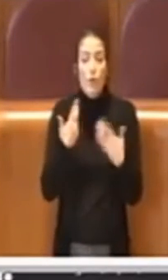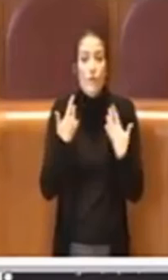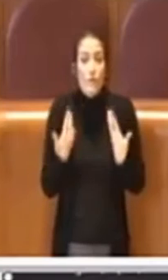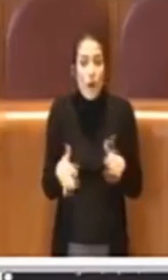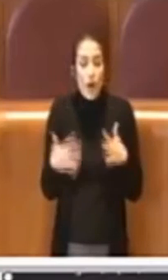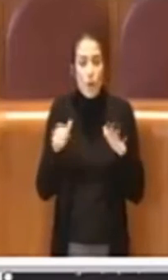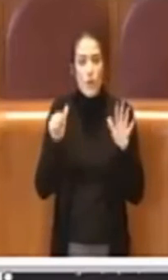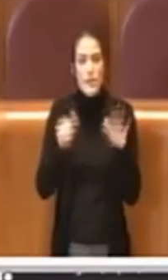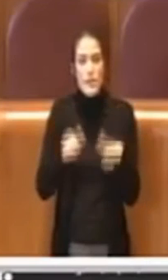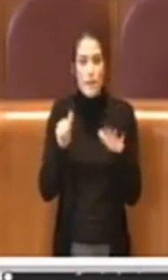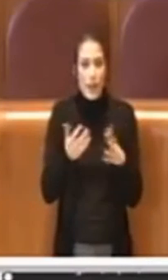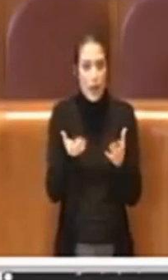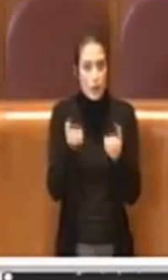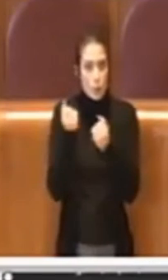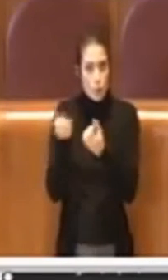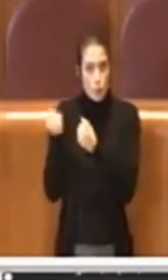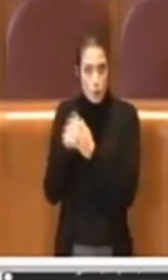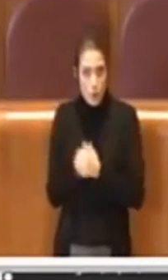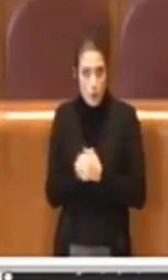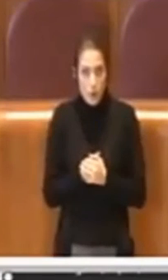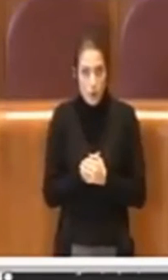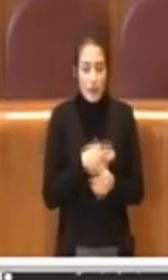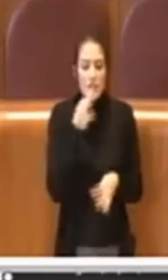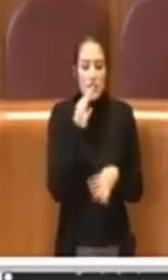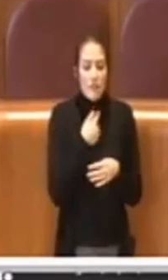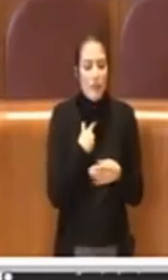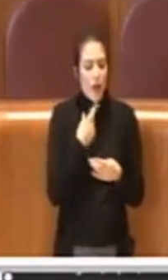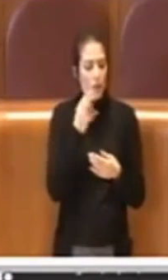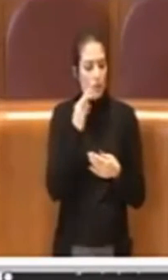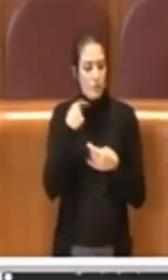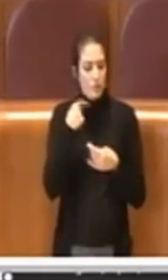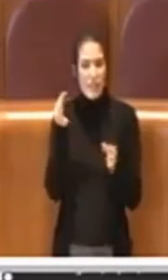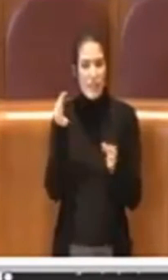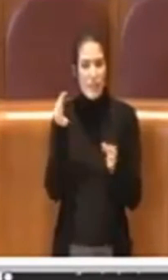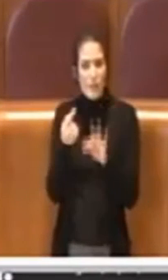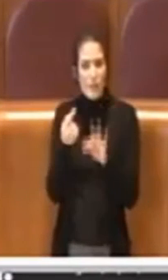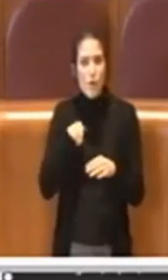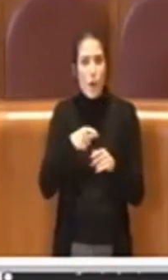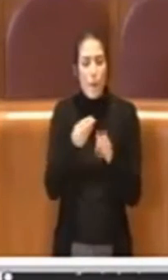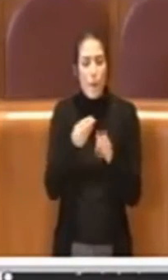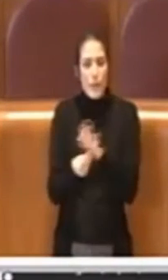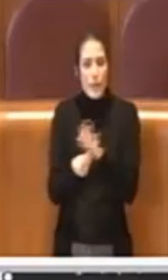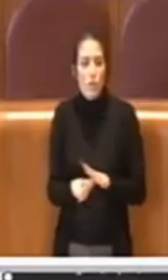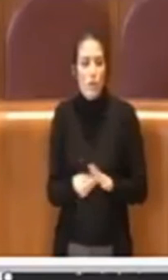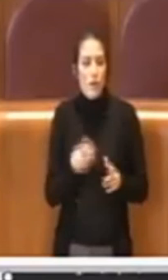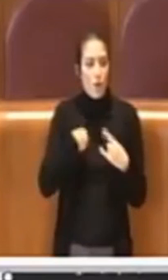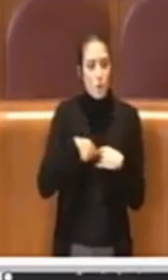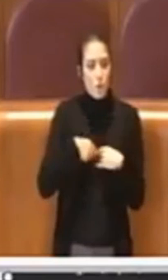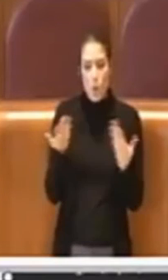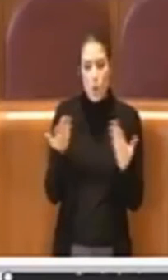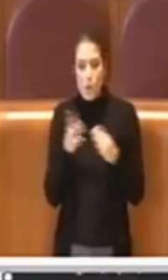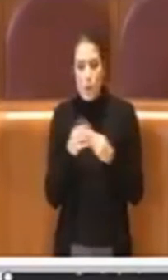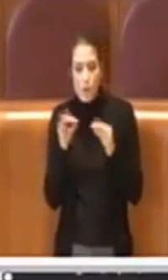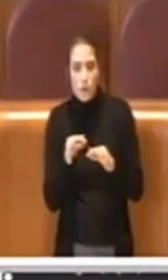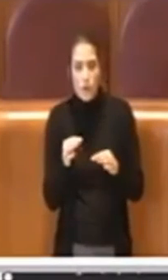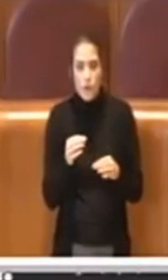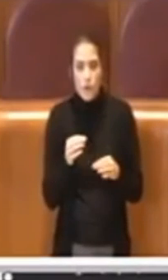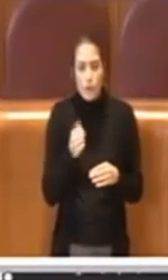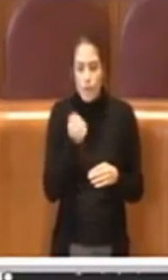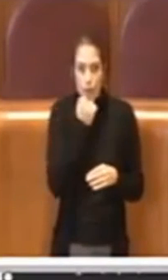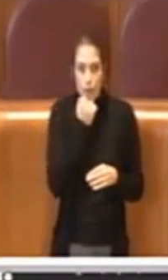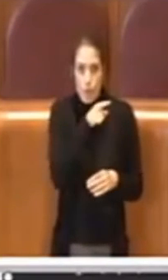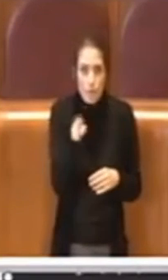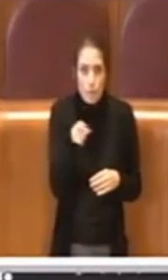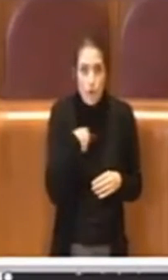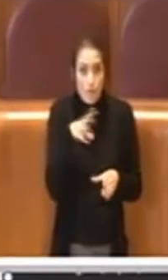per cui tutti i riferimenti delle opposizioni che sul personale non abbiamo fatto niente si dice, ma scusate, ma siete consiglieri di Roma